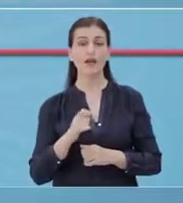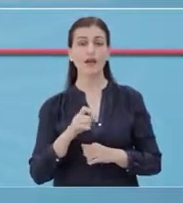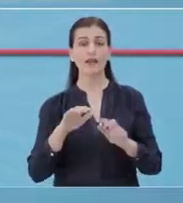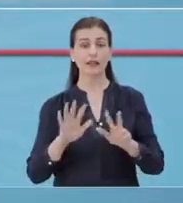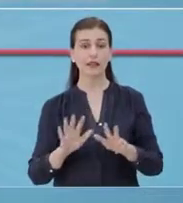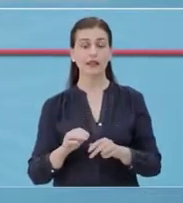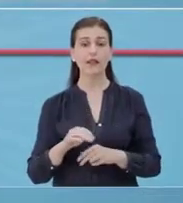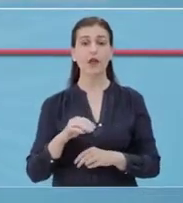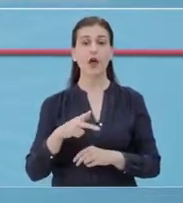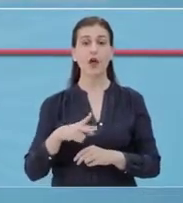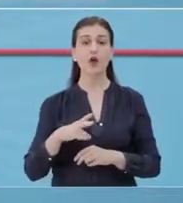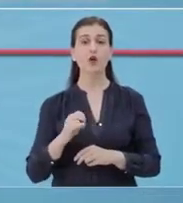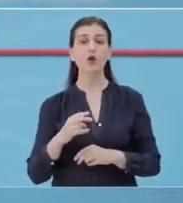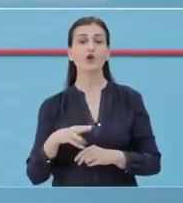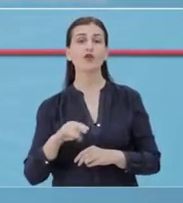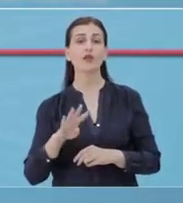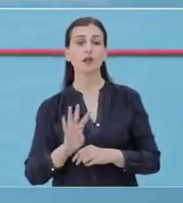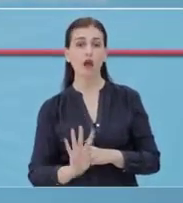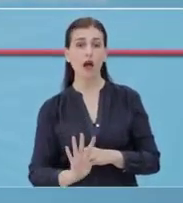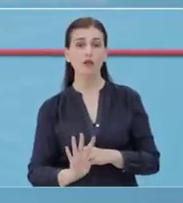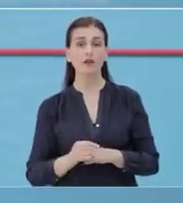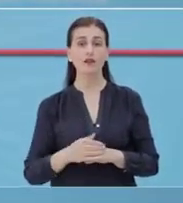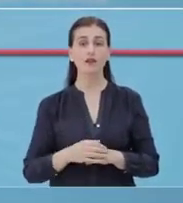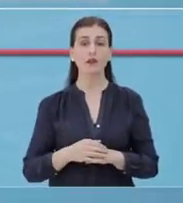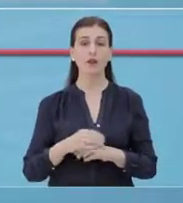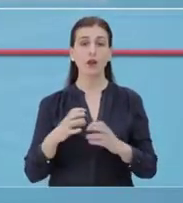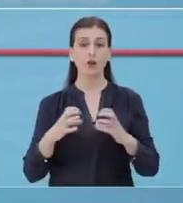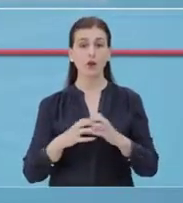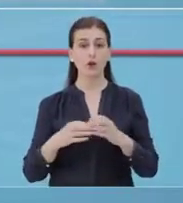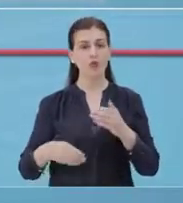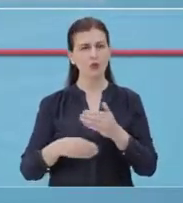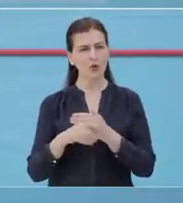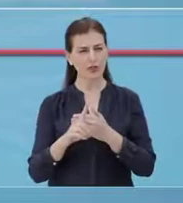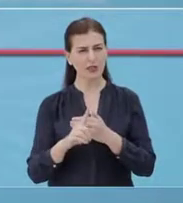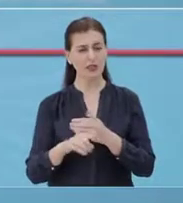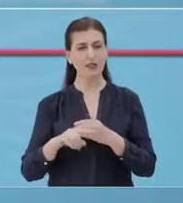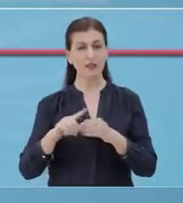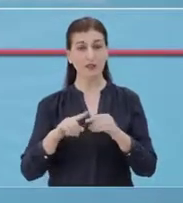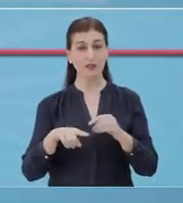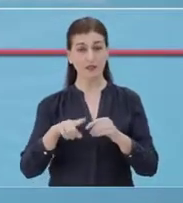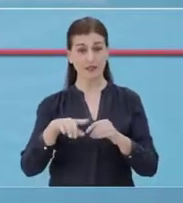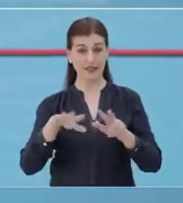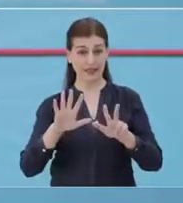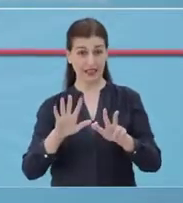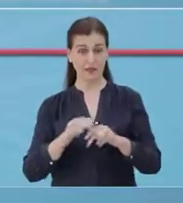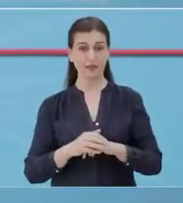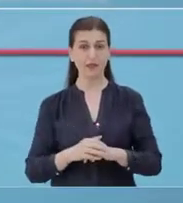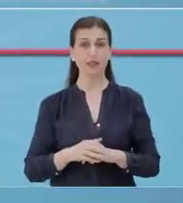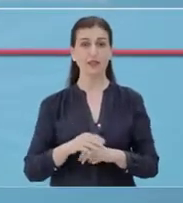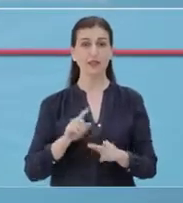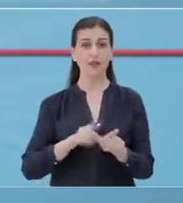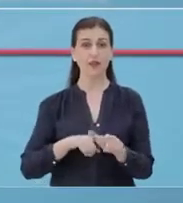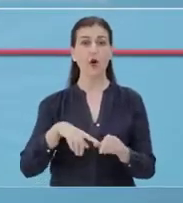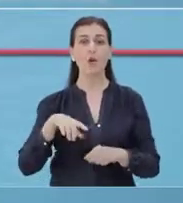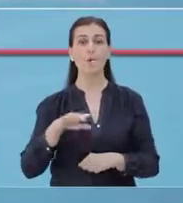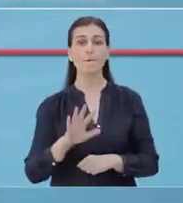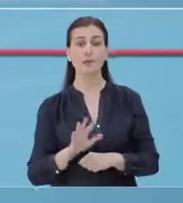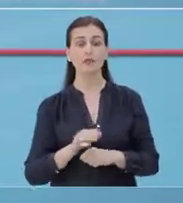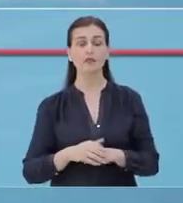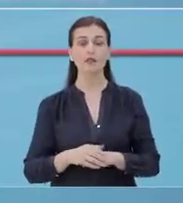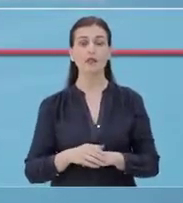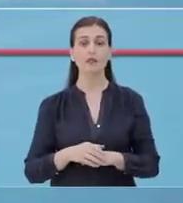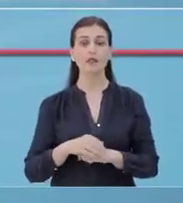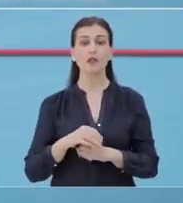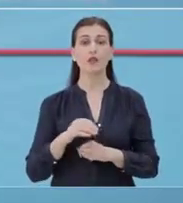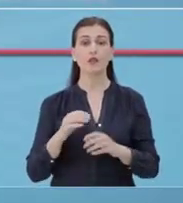raste, në rogozhin 4 raste, në korshë 7 dhe një raste nëmërë shkomë 18 raste, në vlorë 5 raste,